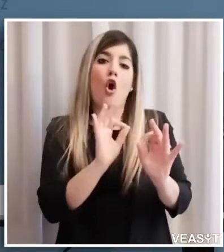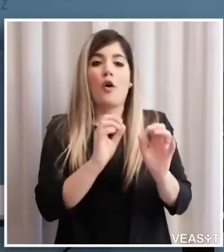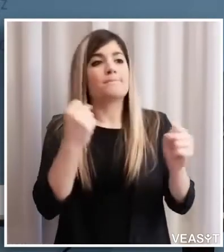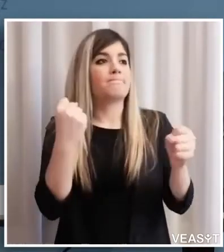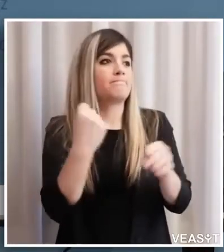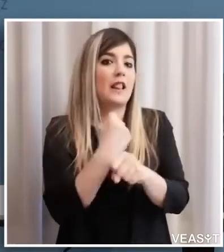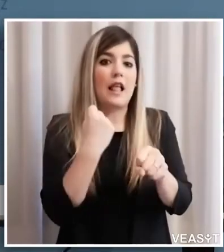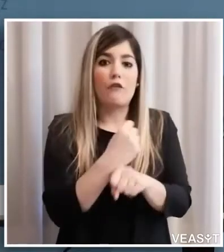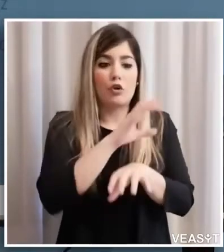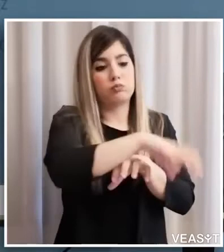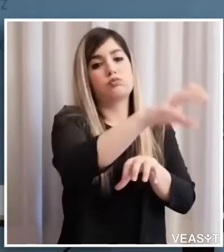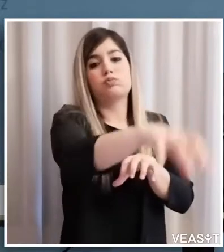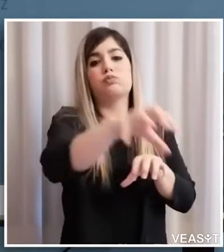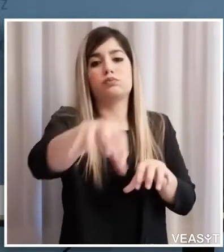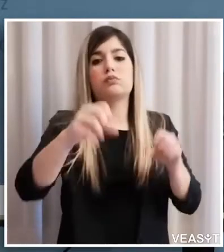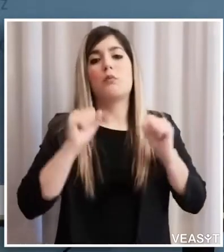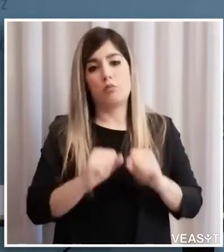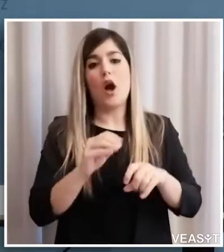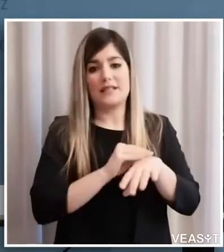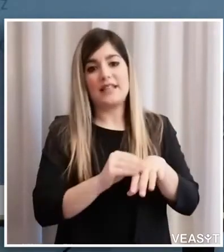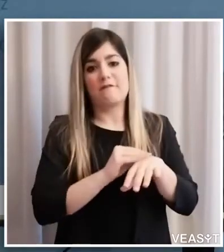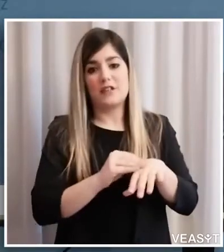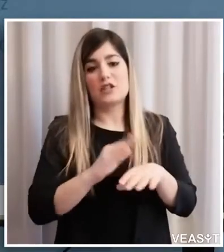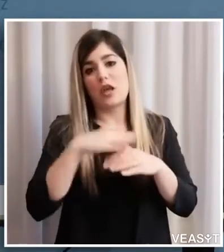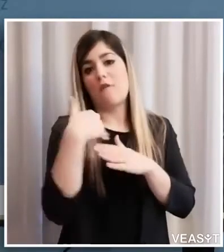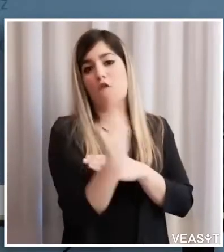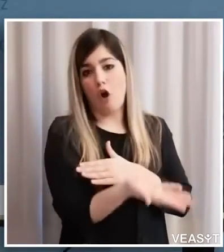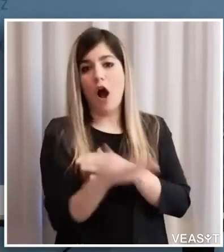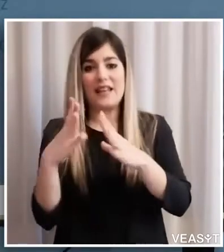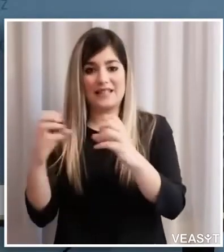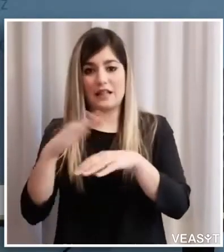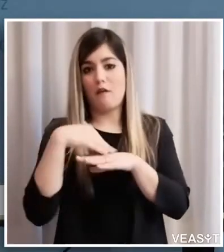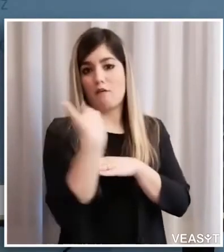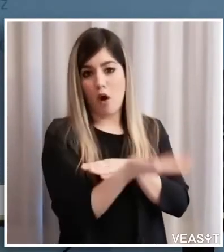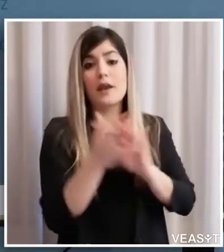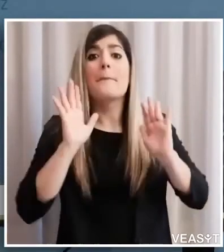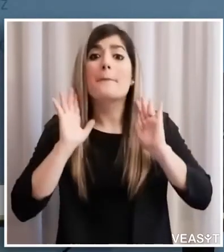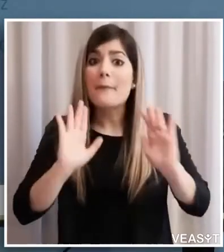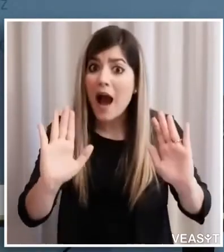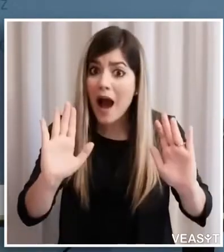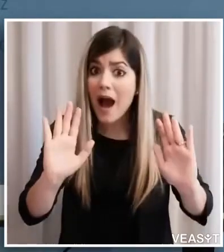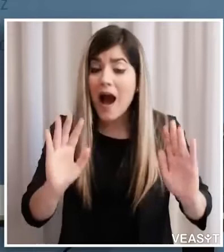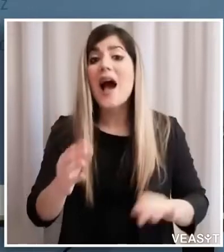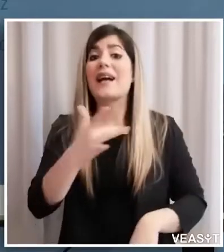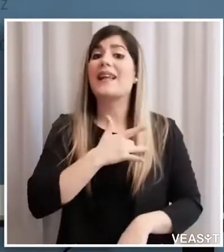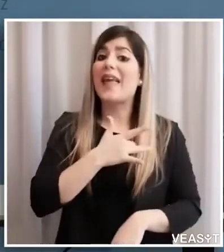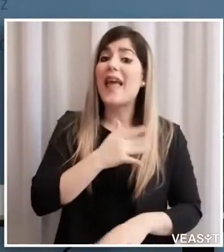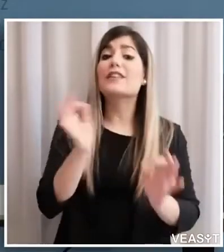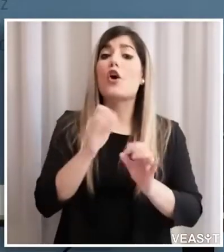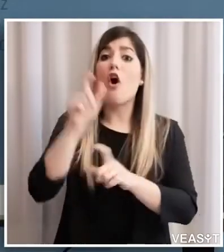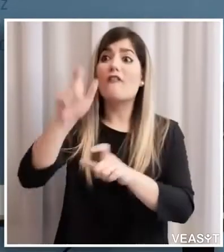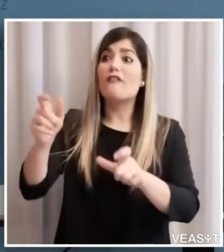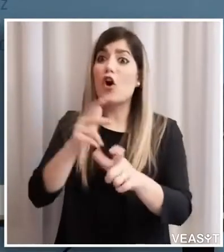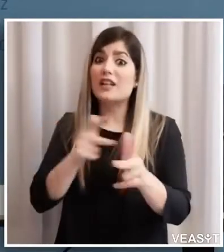dare questo servizio però escluso qualsiasi contatto con clienti e fornitori e perciò l